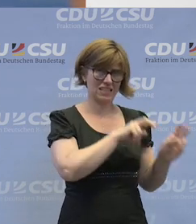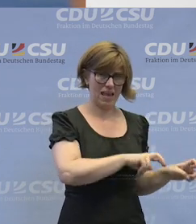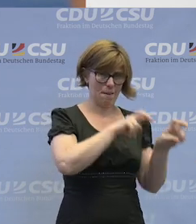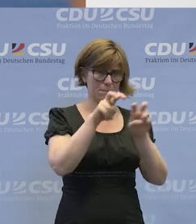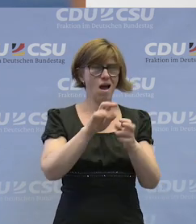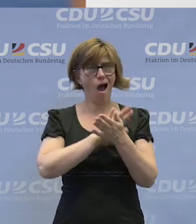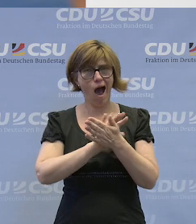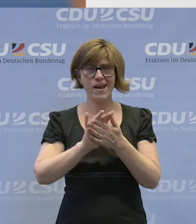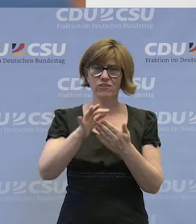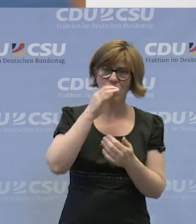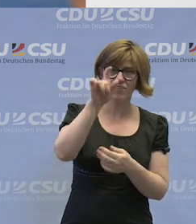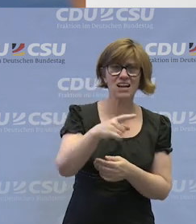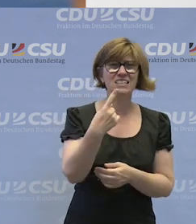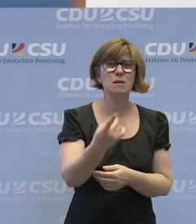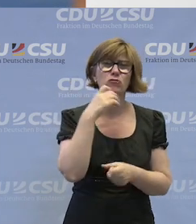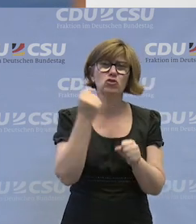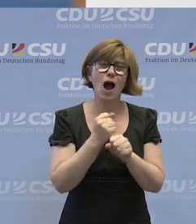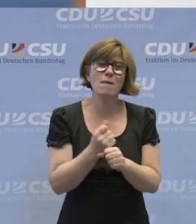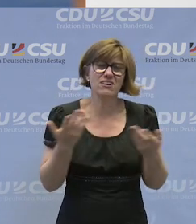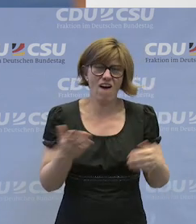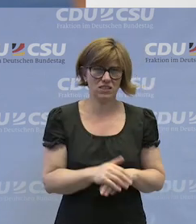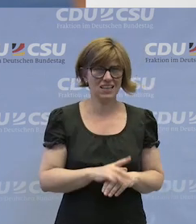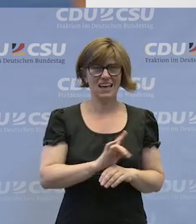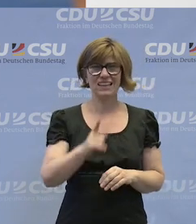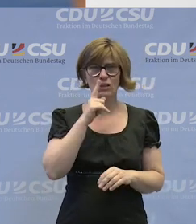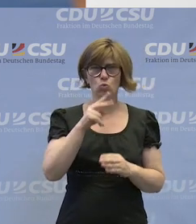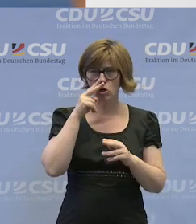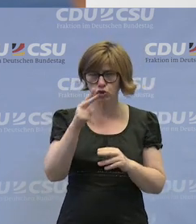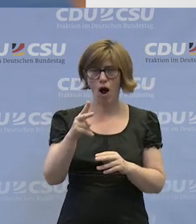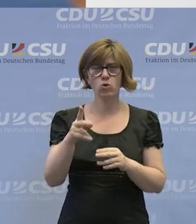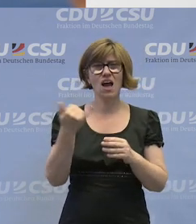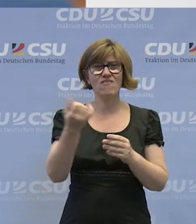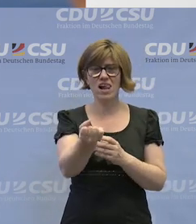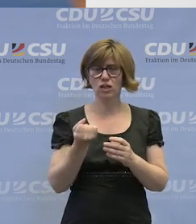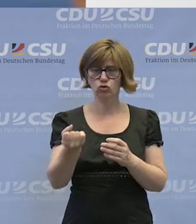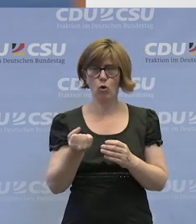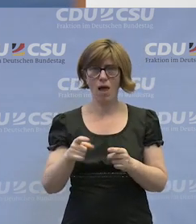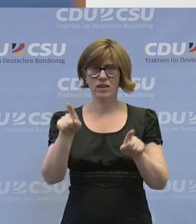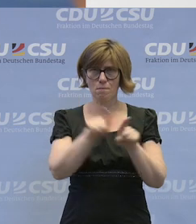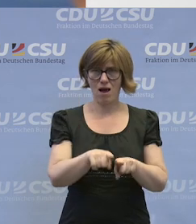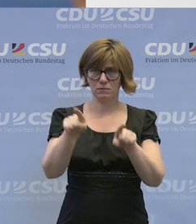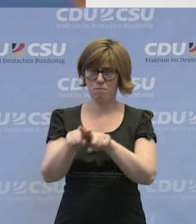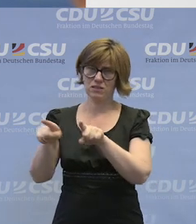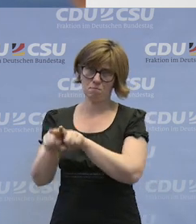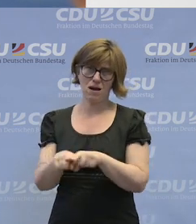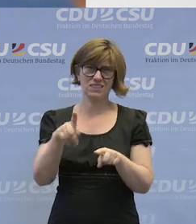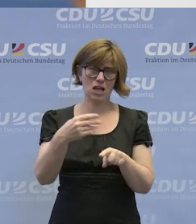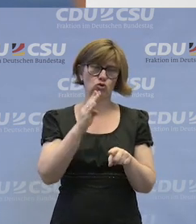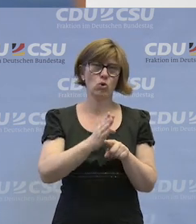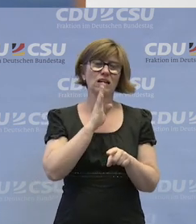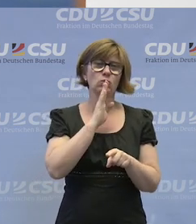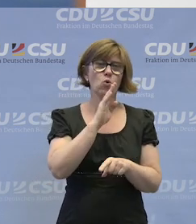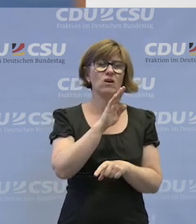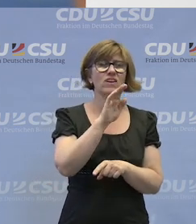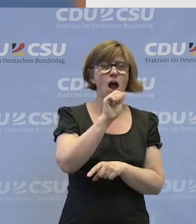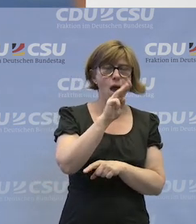einfach mal fragt, was er werden möchte und nicht nur guckt, in welche Schublade er einsortiert wird, ob die AAM,